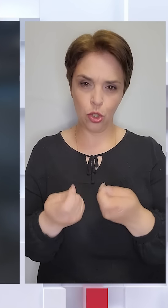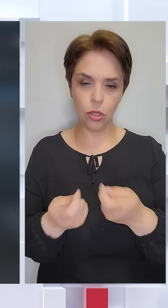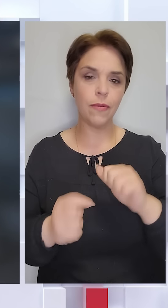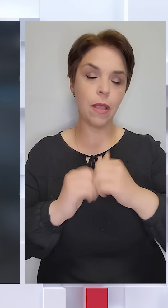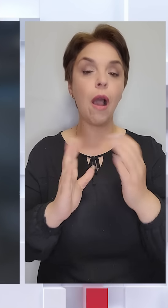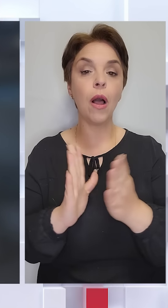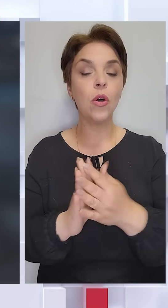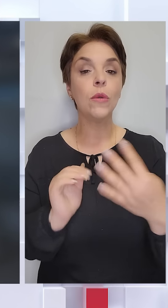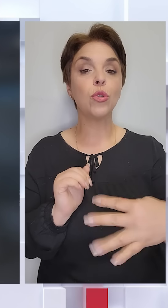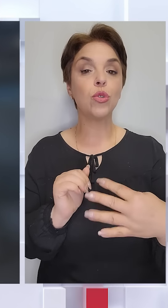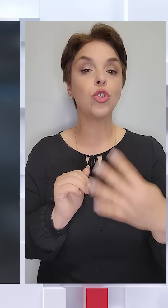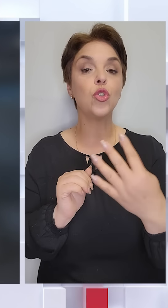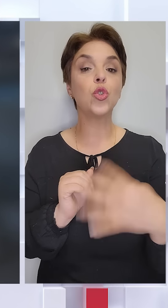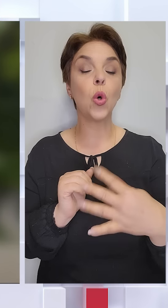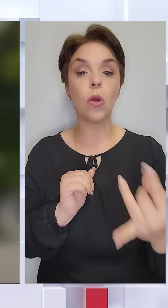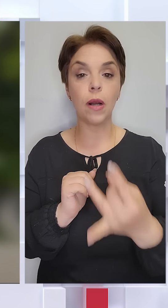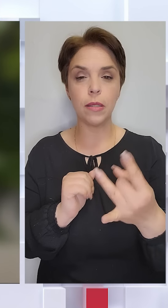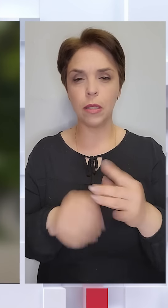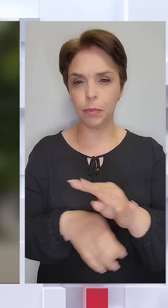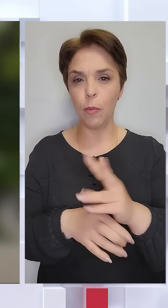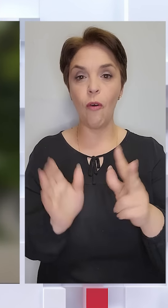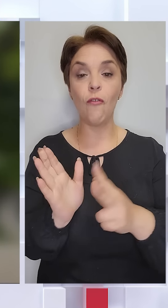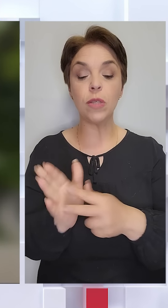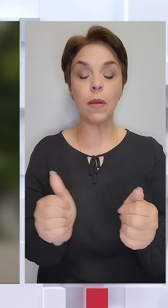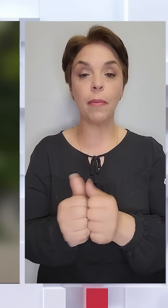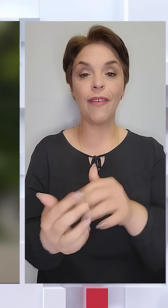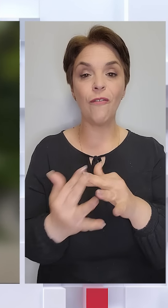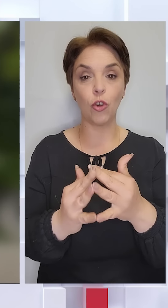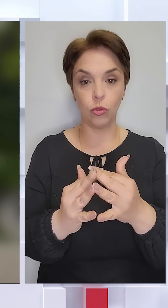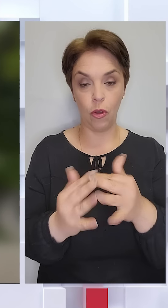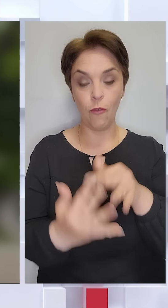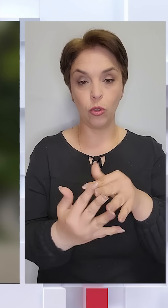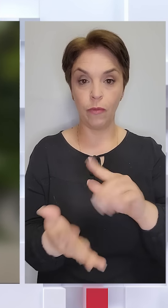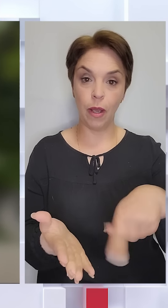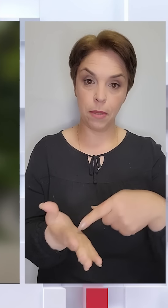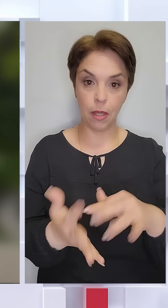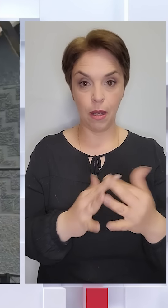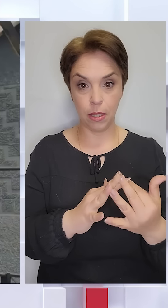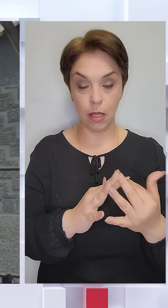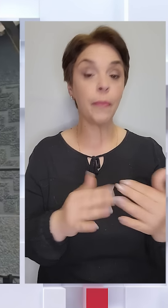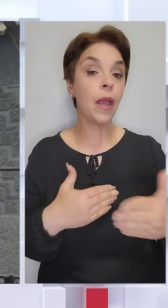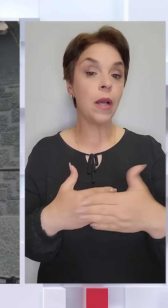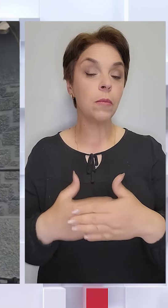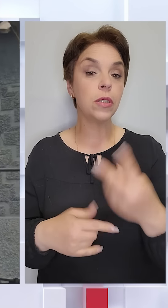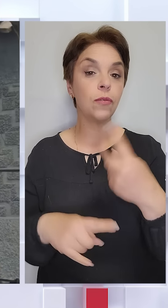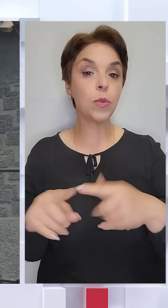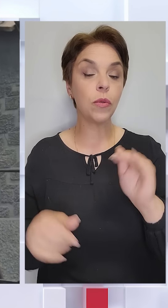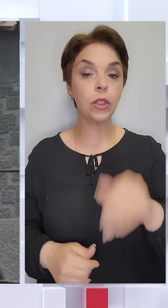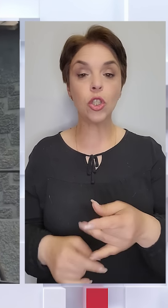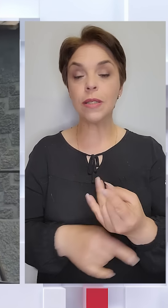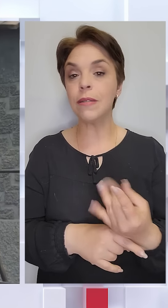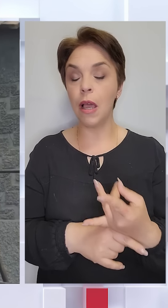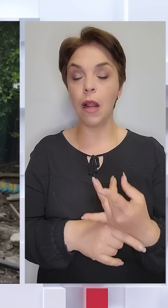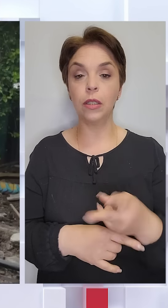чотири сотні разів окупанти всмалили по восьми прифронтових містах і селах. Близько 2,5 тисяч снарядів